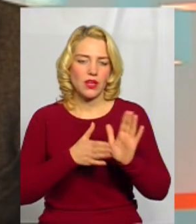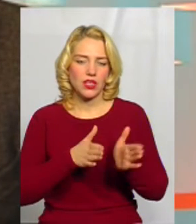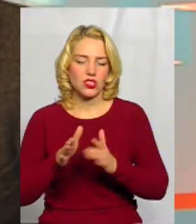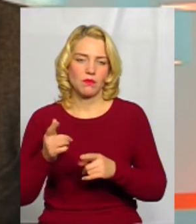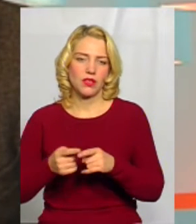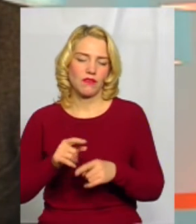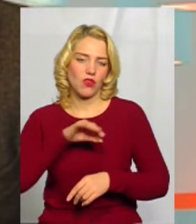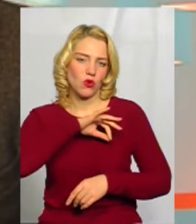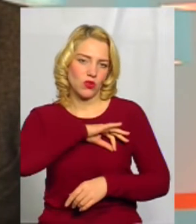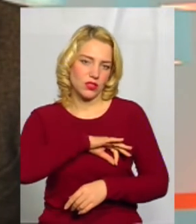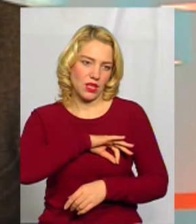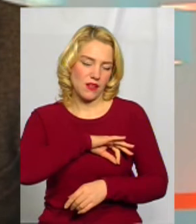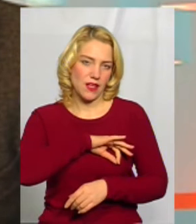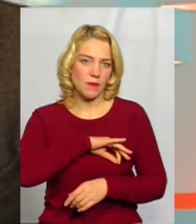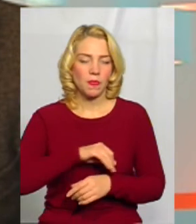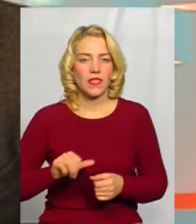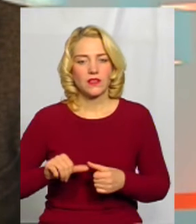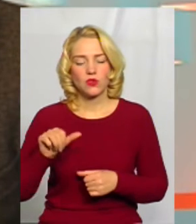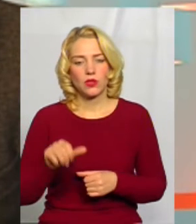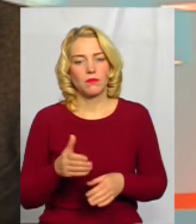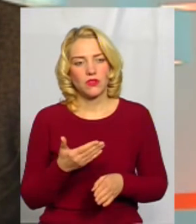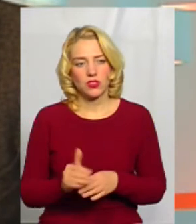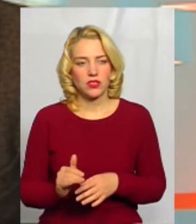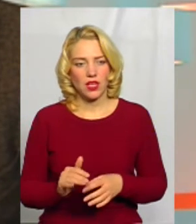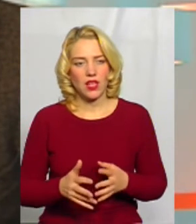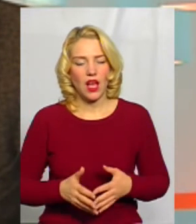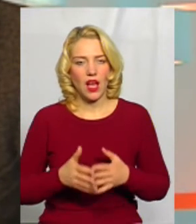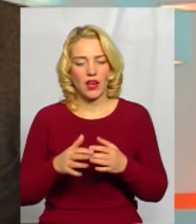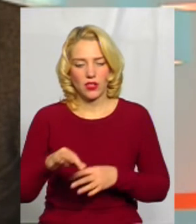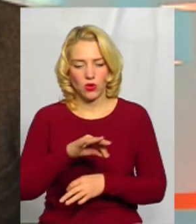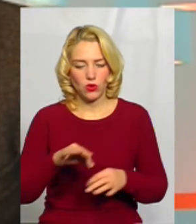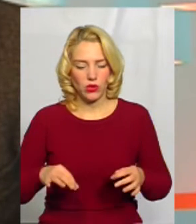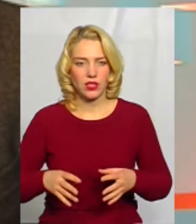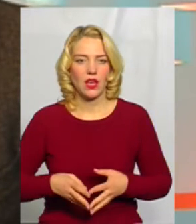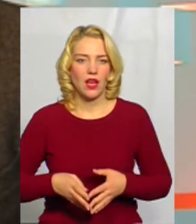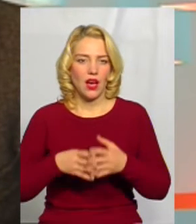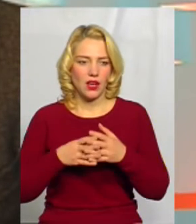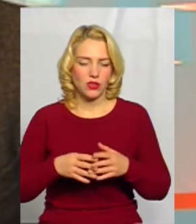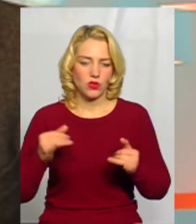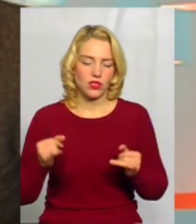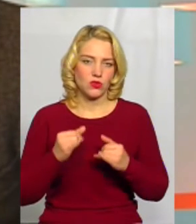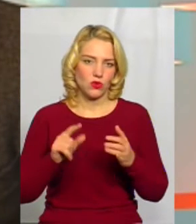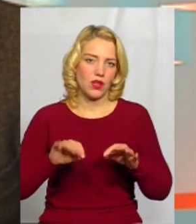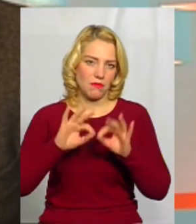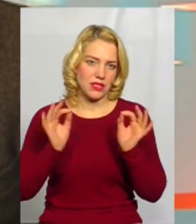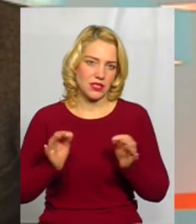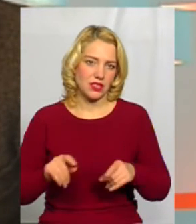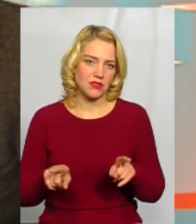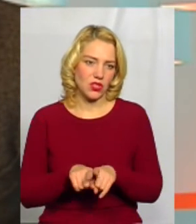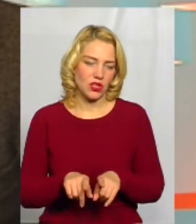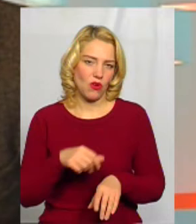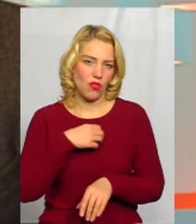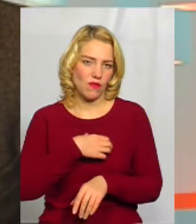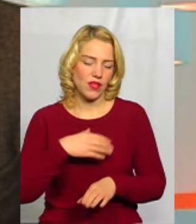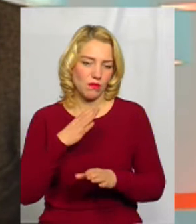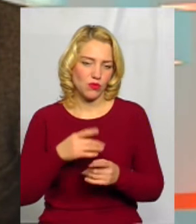використання, зокрема, і в частині археологія, архітектура, історія та мистецтво. І, саме